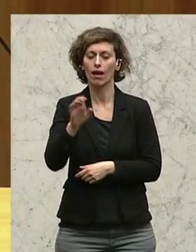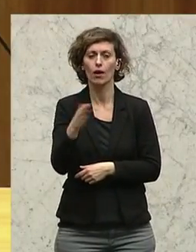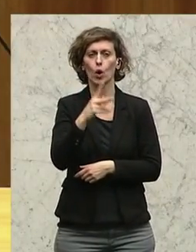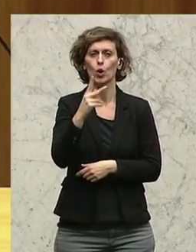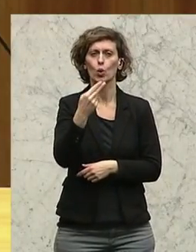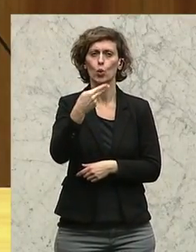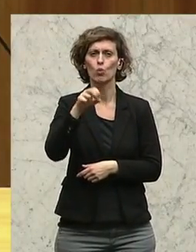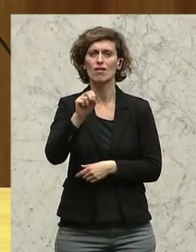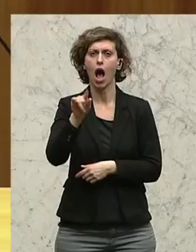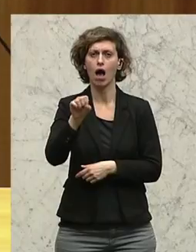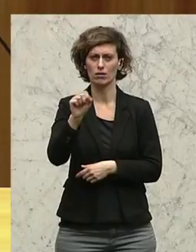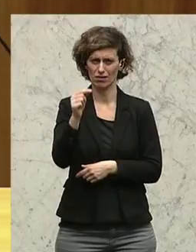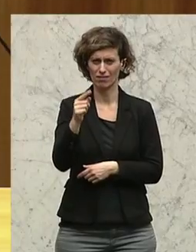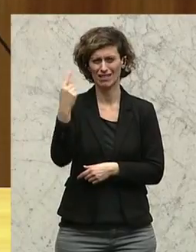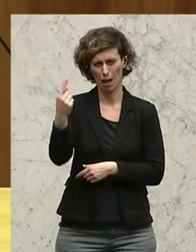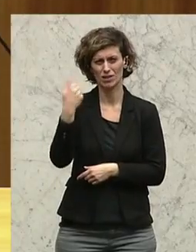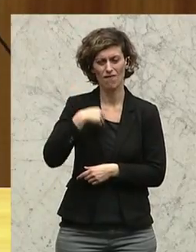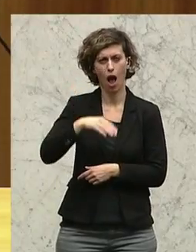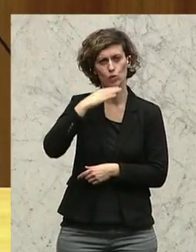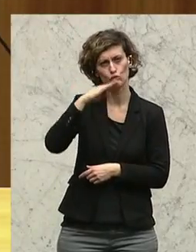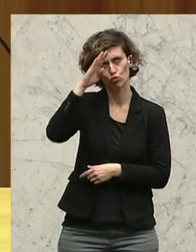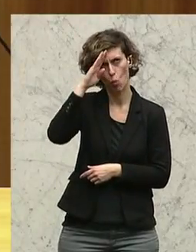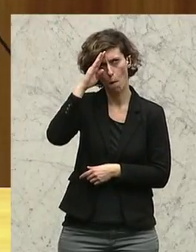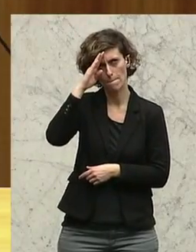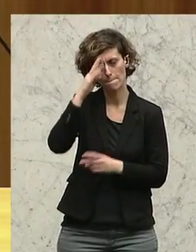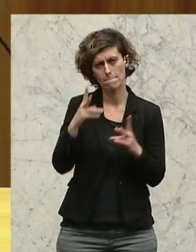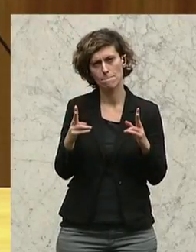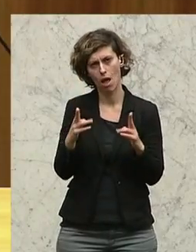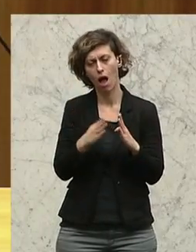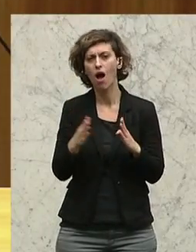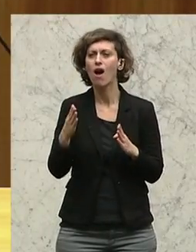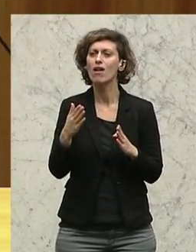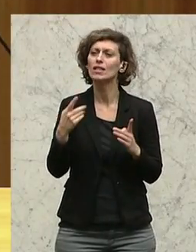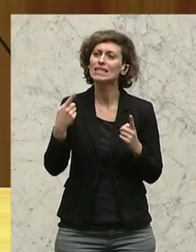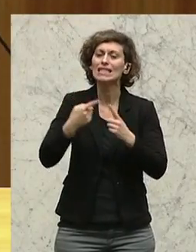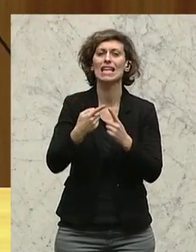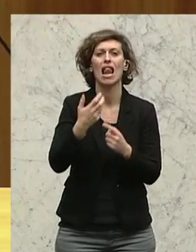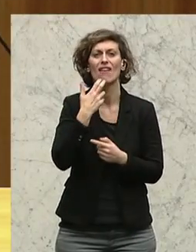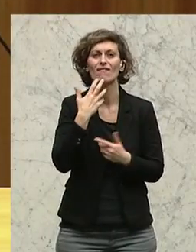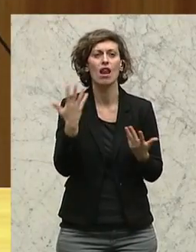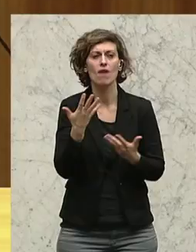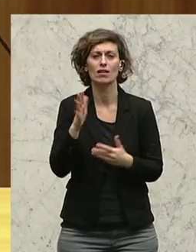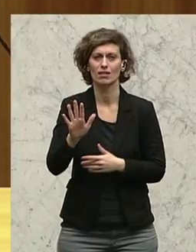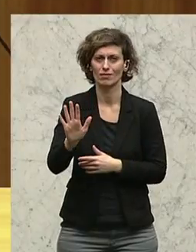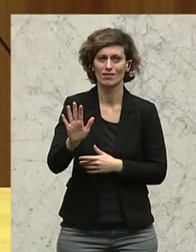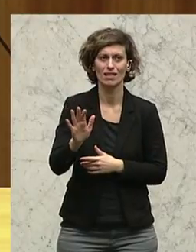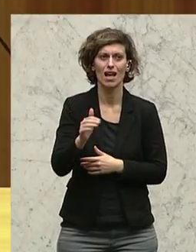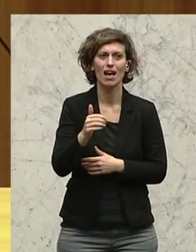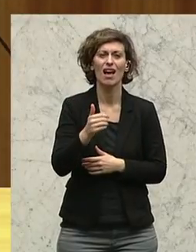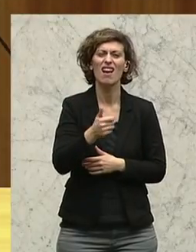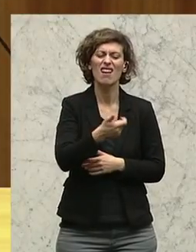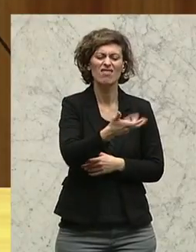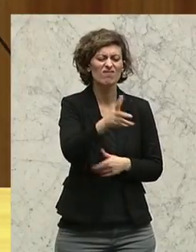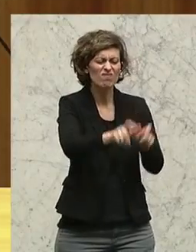im Sommer versucht oder hat sich das vorgenommen, einige ihrer